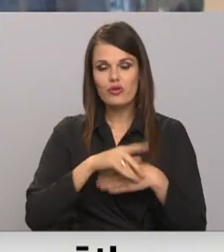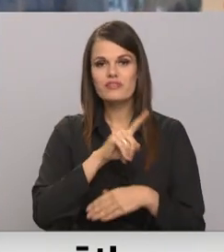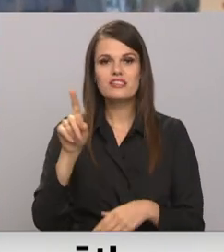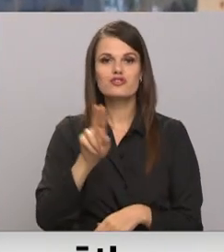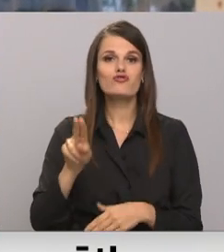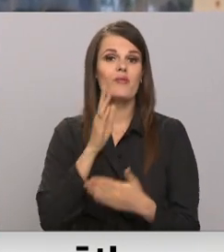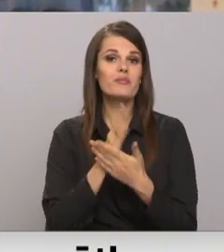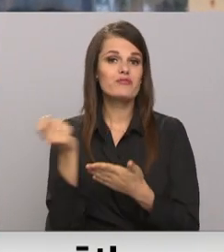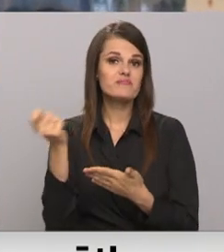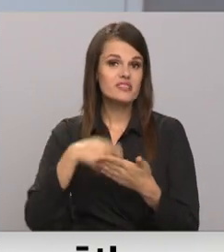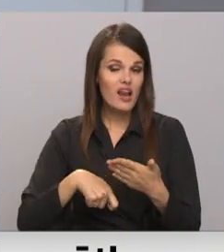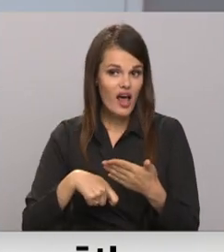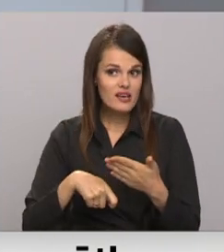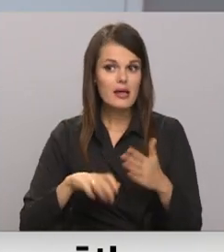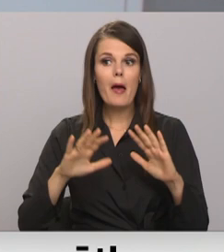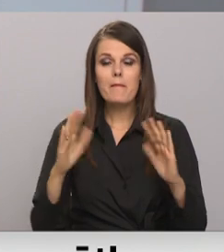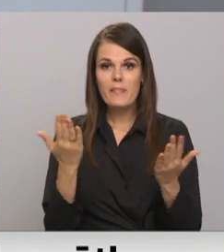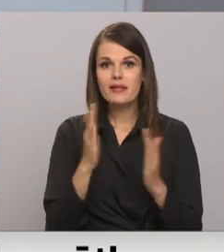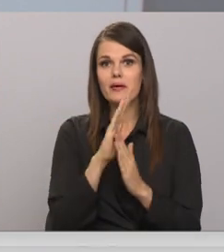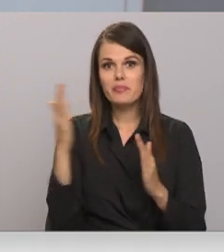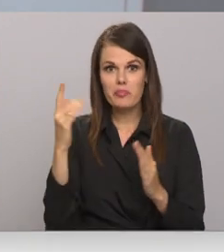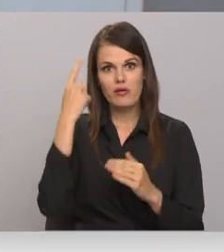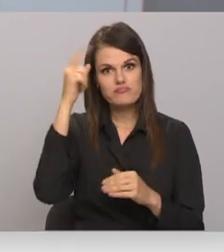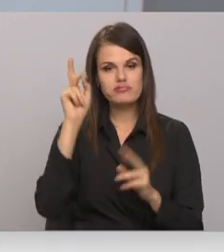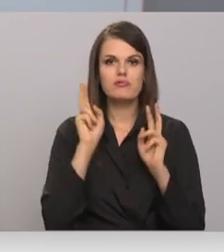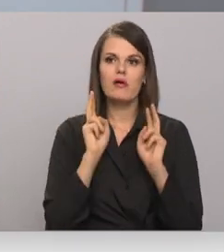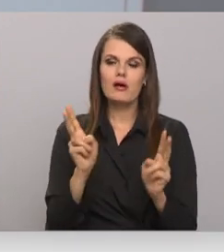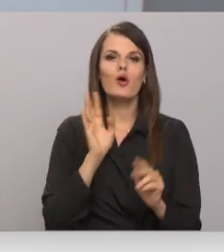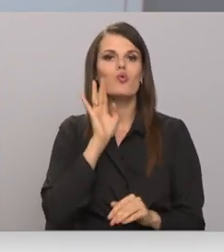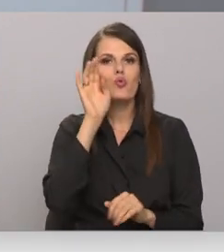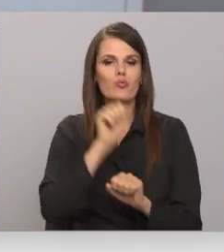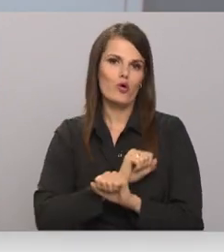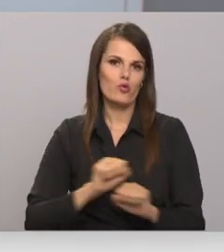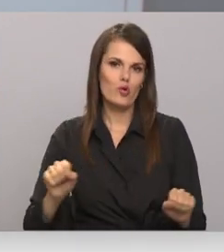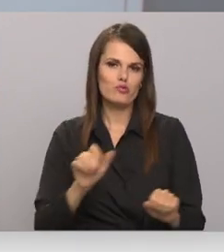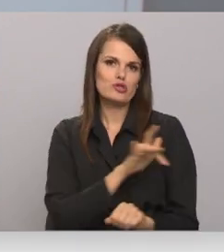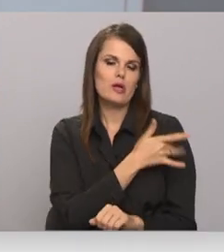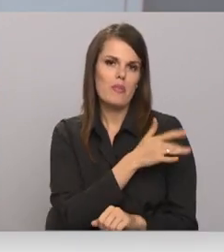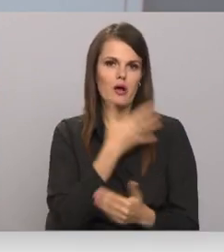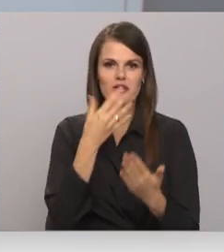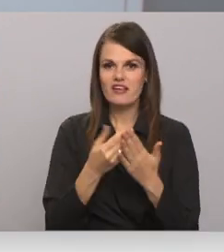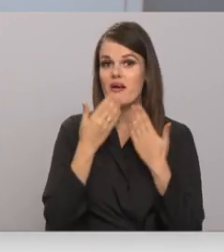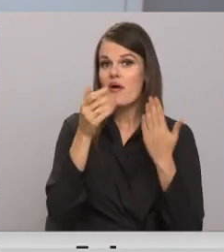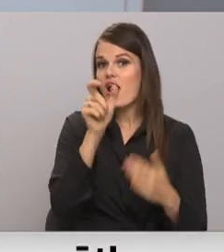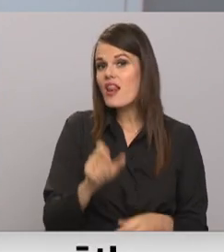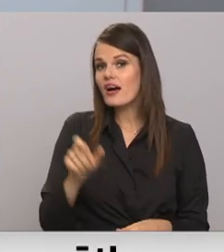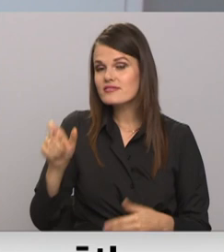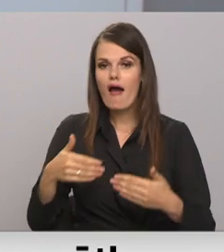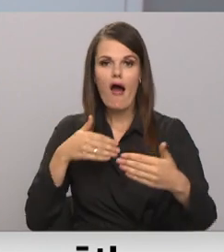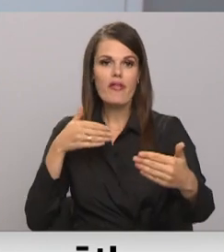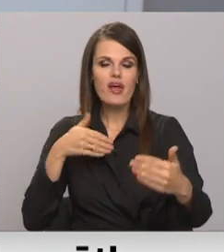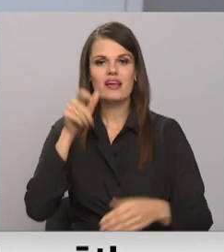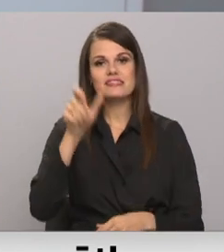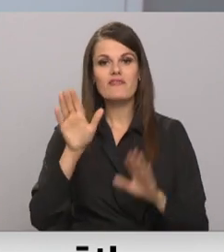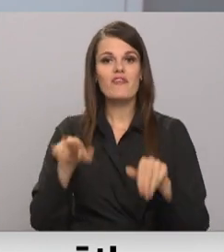novembra vidum ir slēktas. Tomēr bibliotēks ir radašas iespēja, kā arī turpmāk nodrošināt pakalpojumu saviem lasītājiem. Attālināti